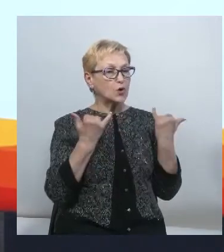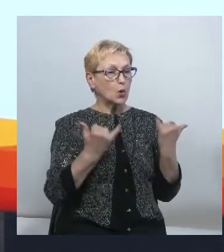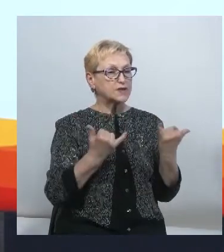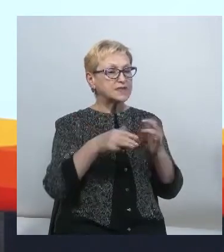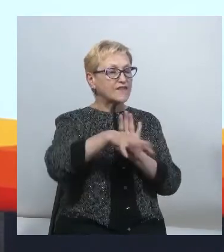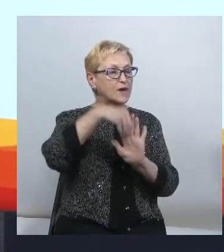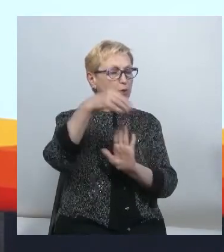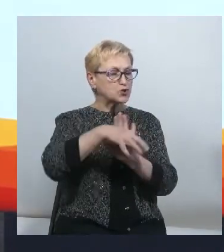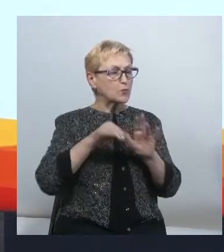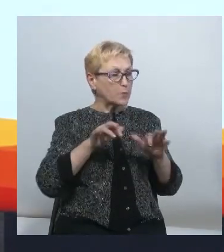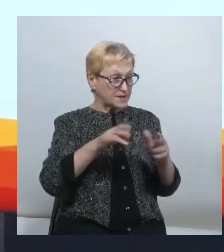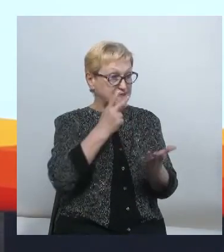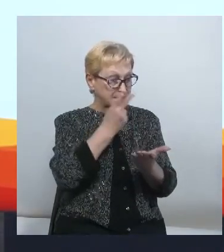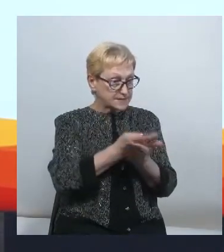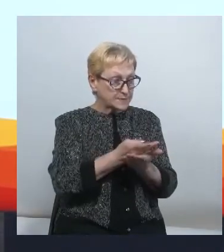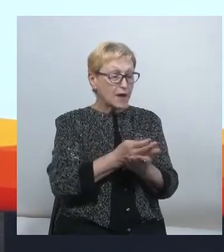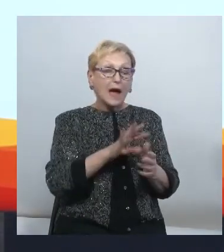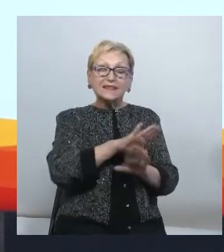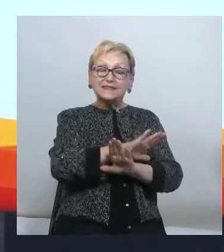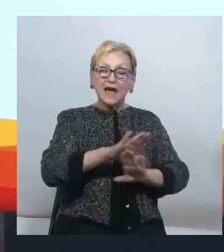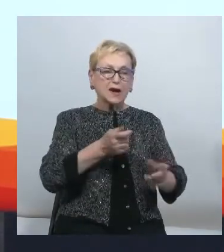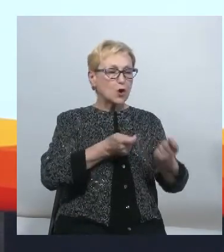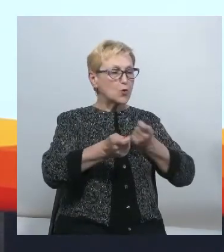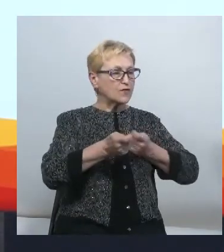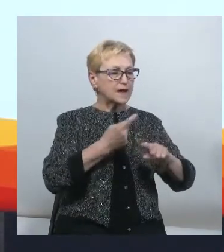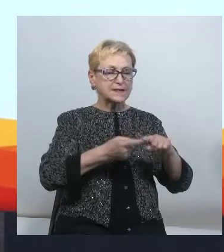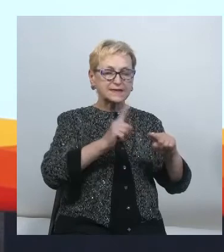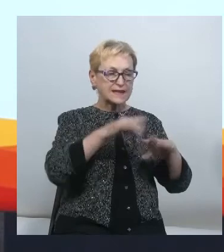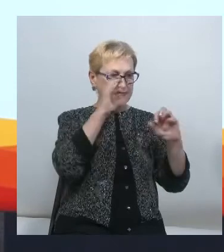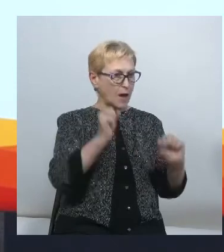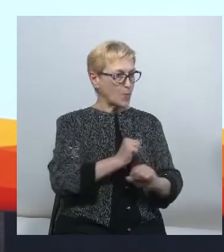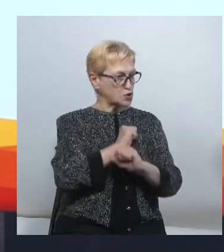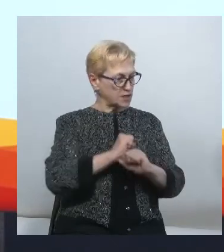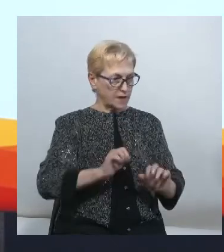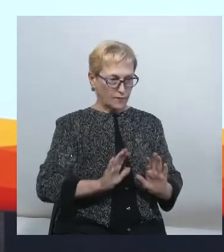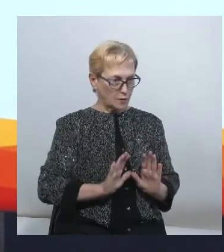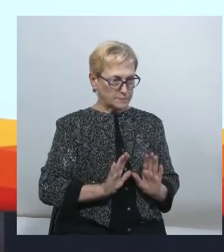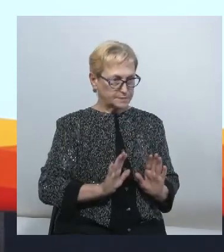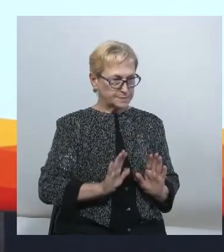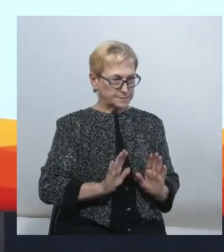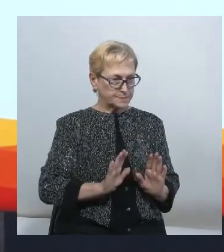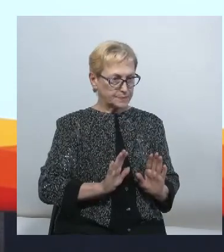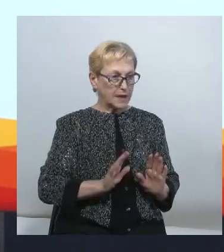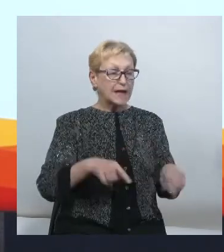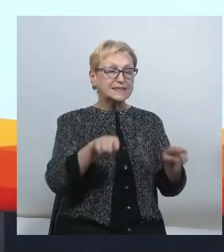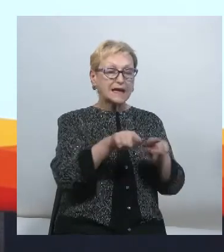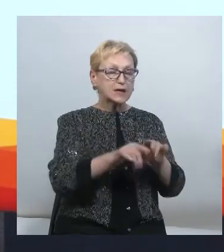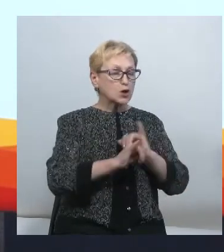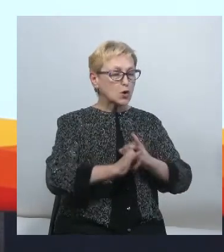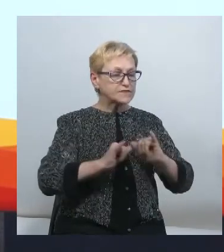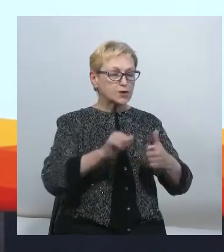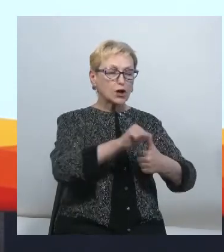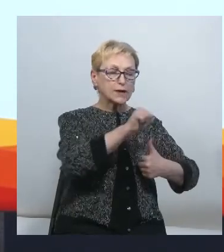числі. І не регулювати ці речі неможливо, тому що такий розвиток, крім,